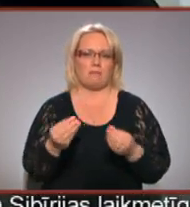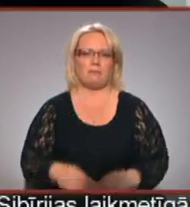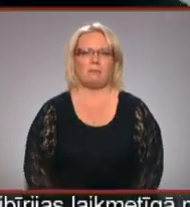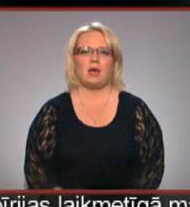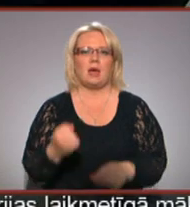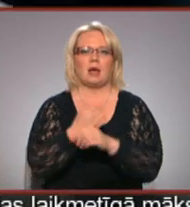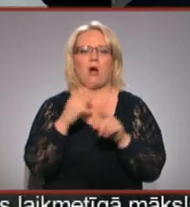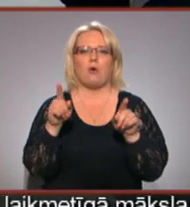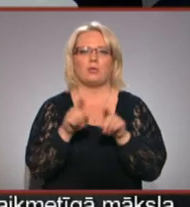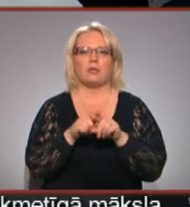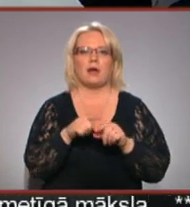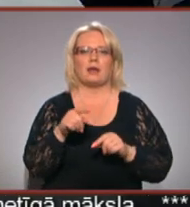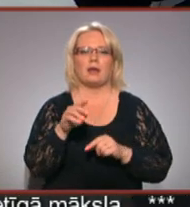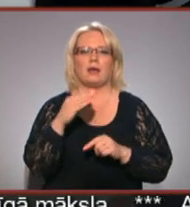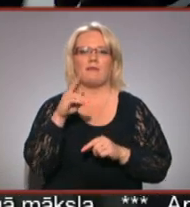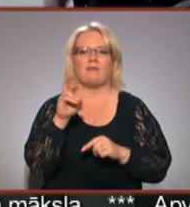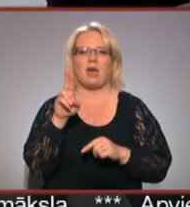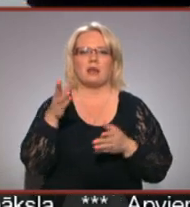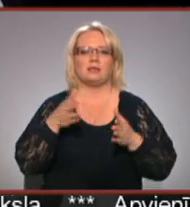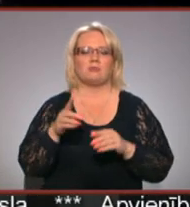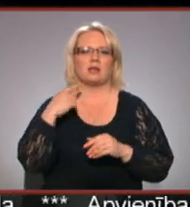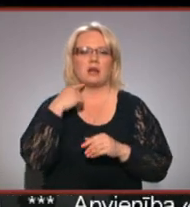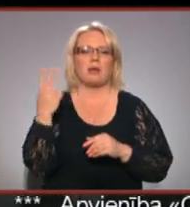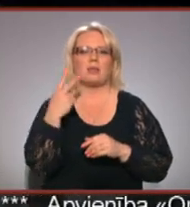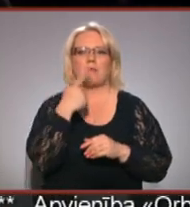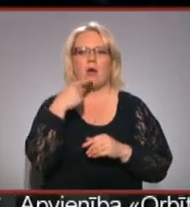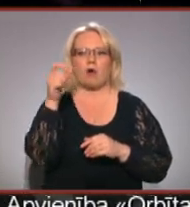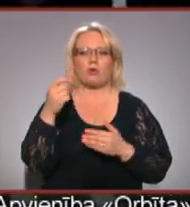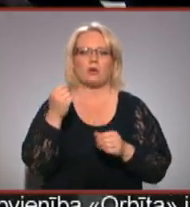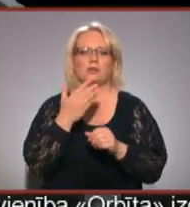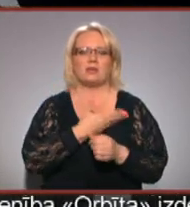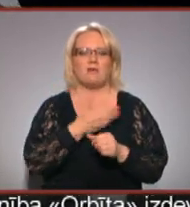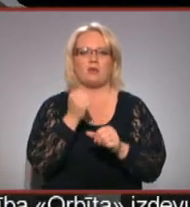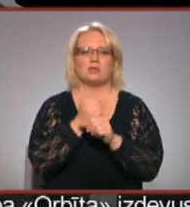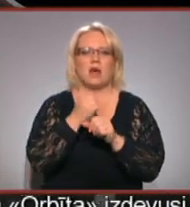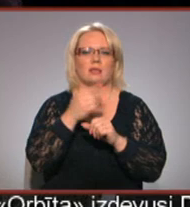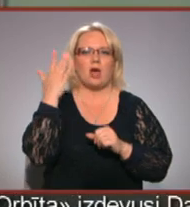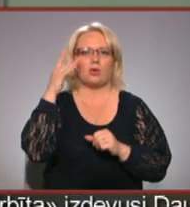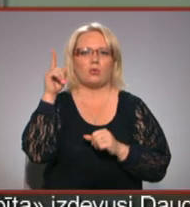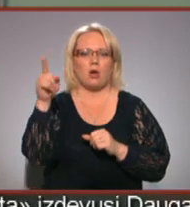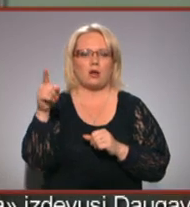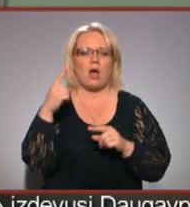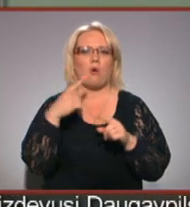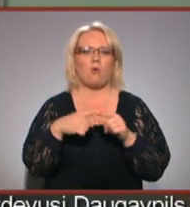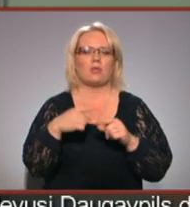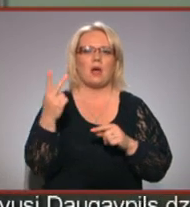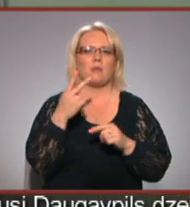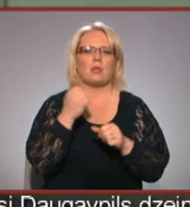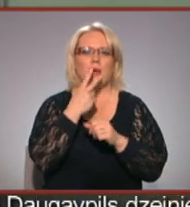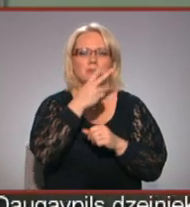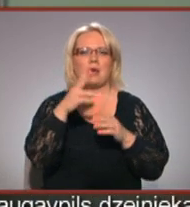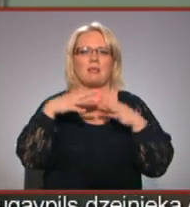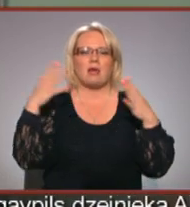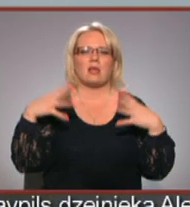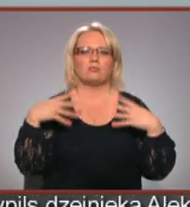Kaut arī Elle ir dzimus Rīgā, šobrīd ab autoru dzīvo un strādā Ņujorkā, un viņa darbi ir aplūkojumi lielākās mūsdienu mākslas